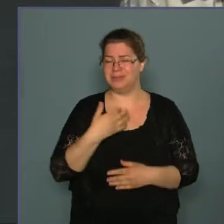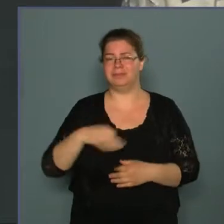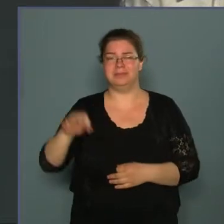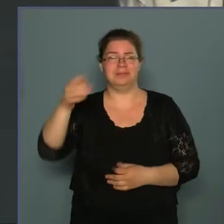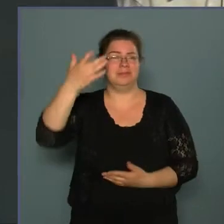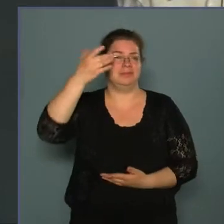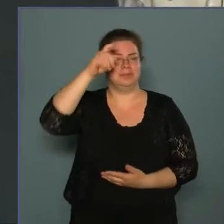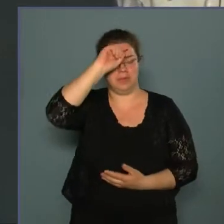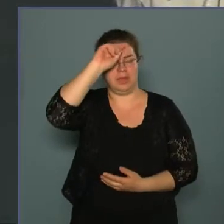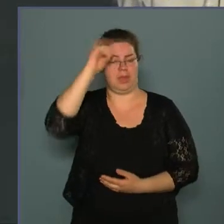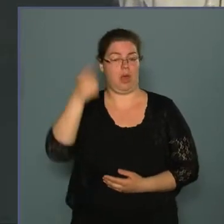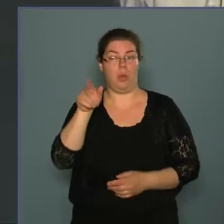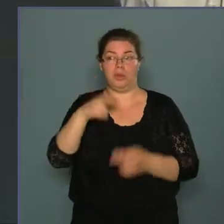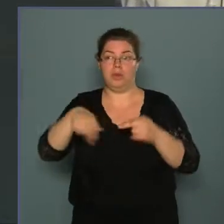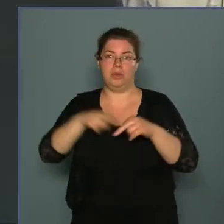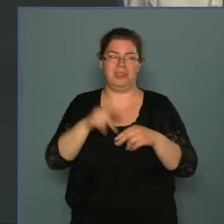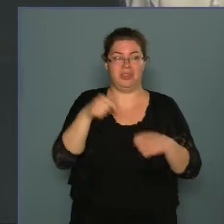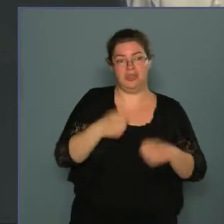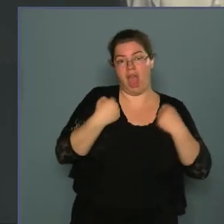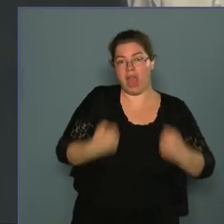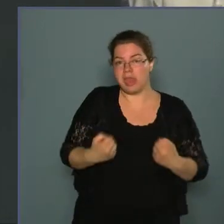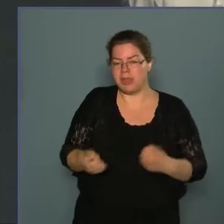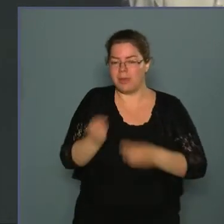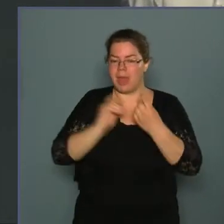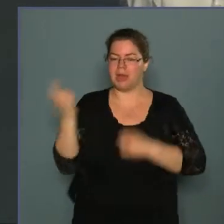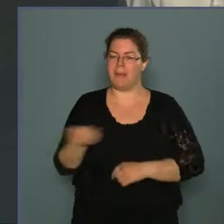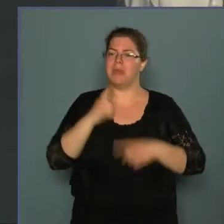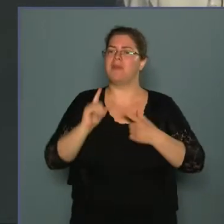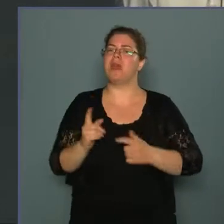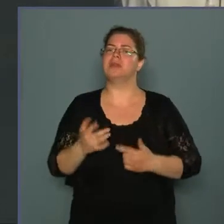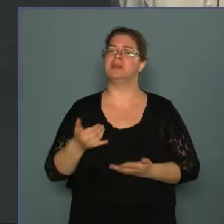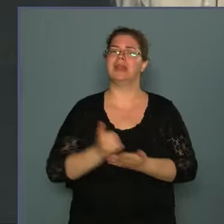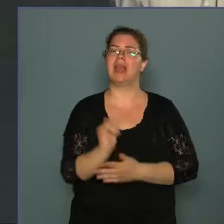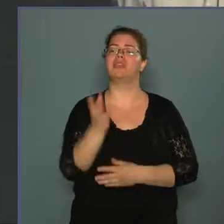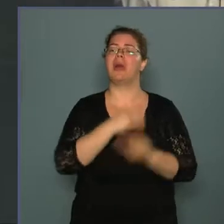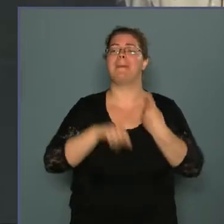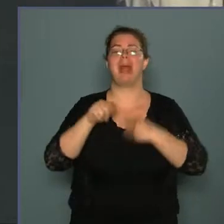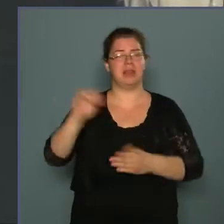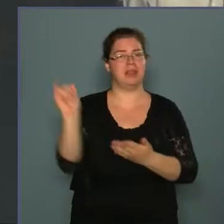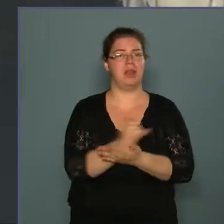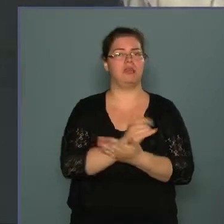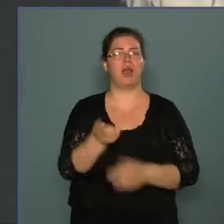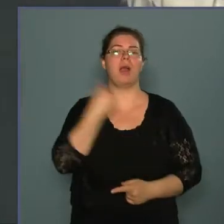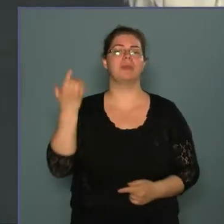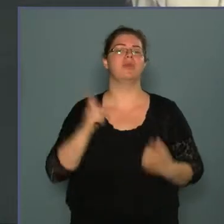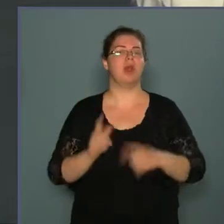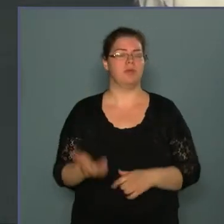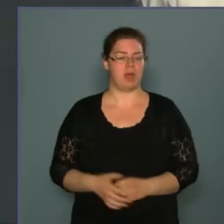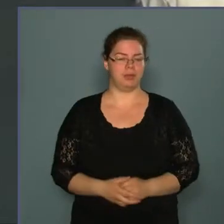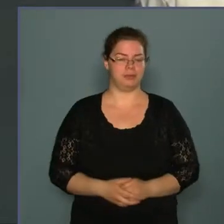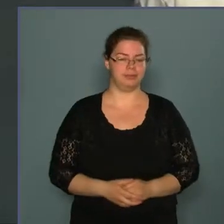s ha ott a többség, itten az erő, mert a mi fegyverünk az élesebb, mert az igazság a mi fegyverünk.